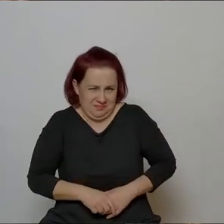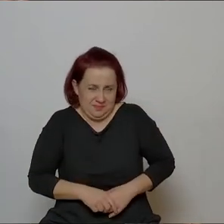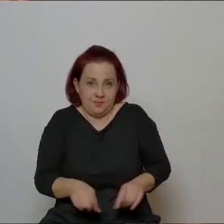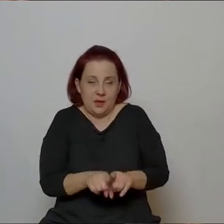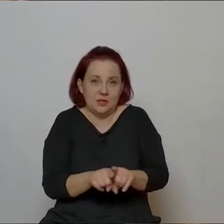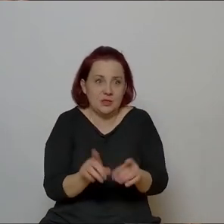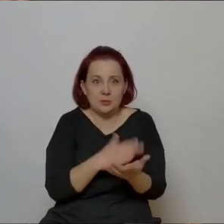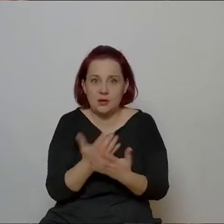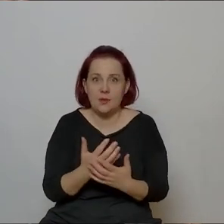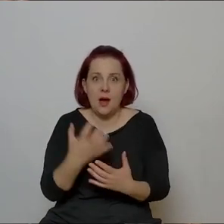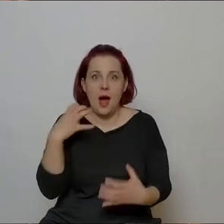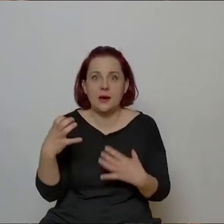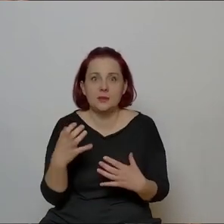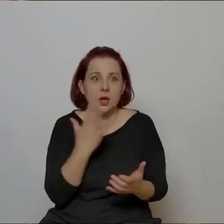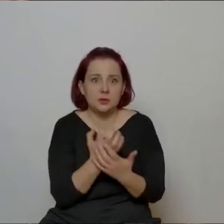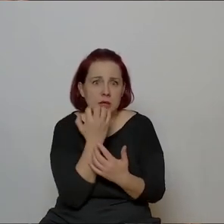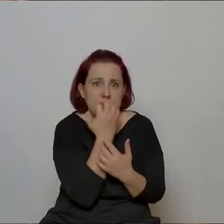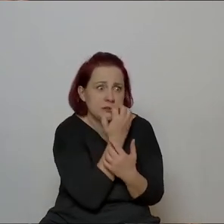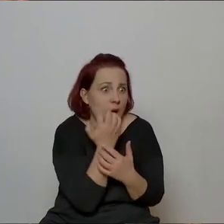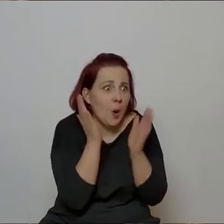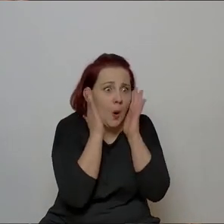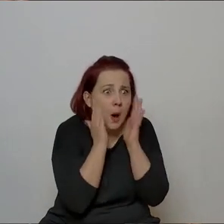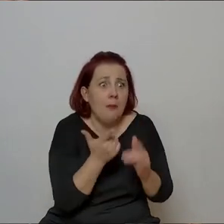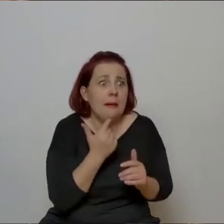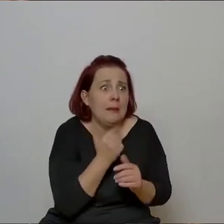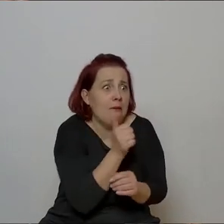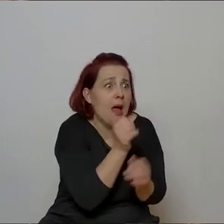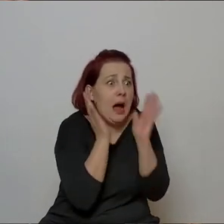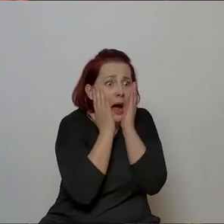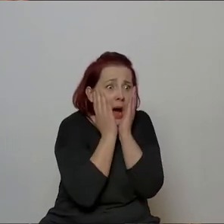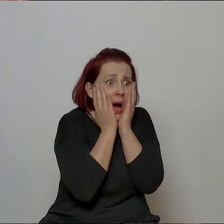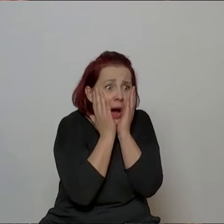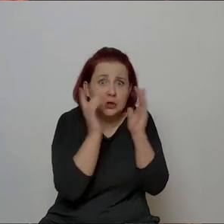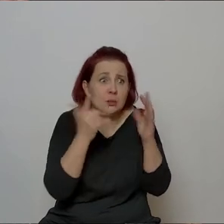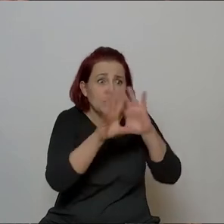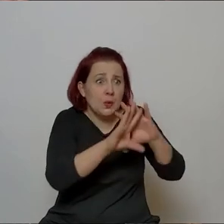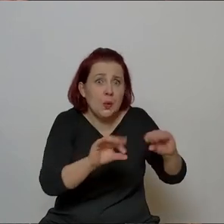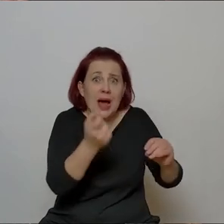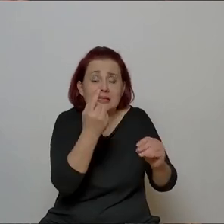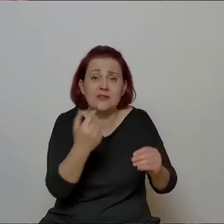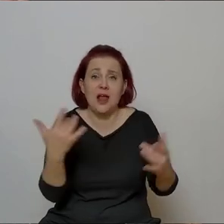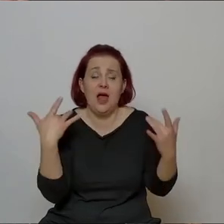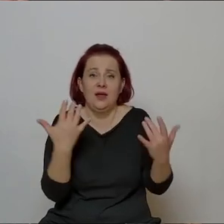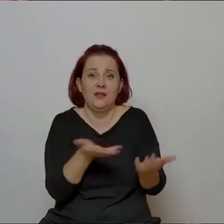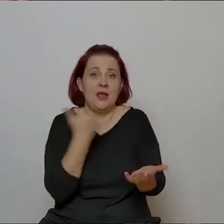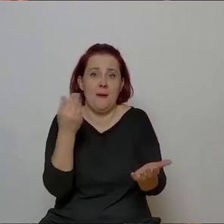paznokcie artysta, że już mnie nie lubią i teraz co to za chwilę będzie, a jeszcze może za chwilę nie będę miał z czego żyć. No,